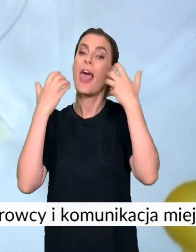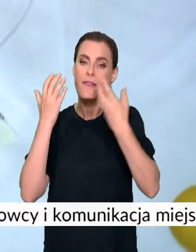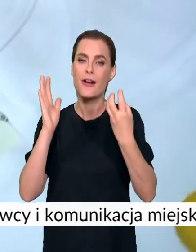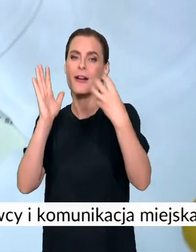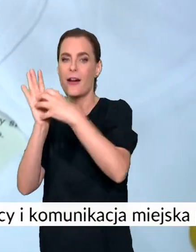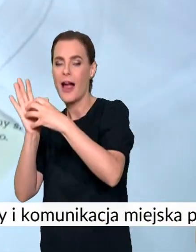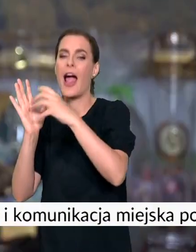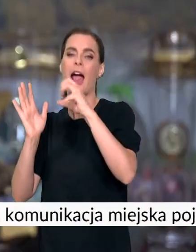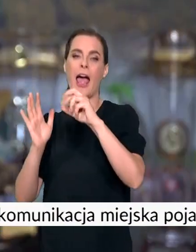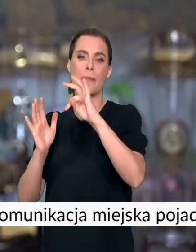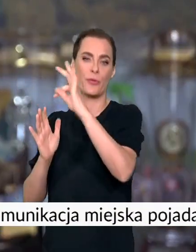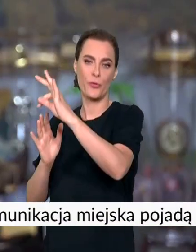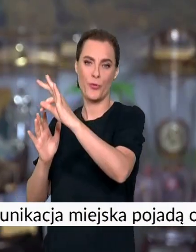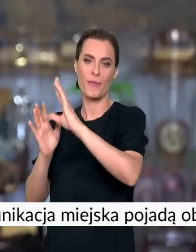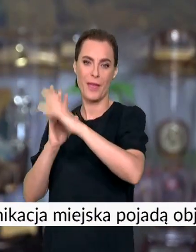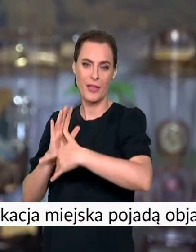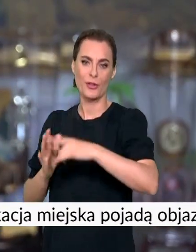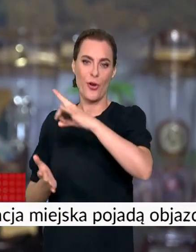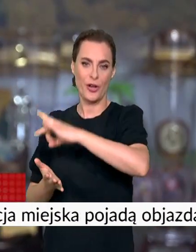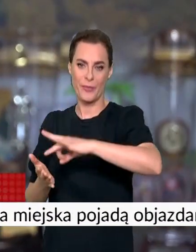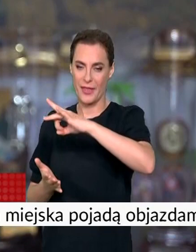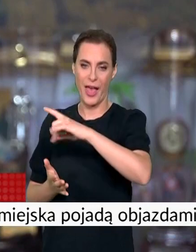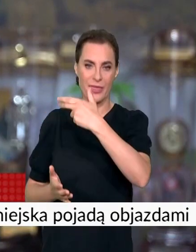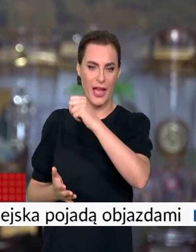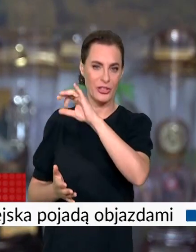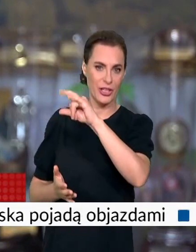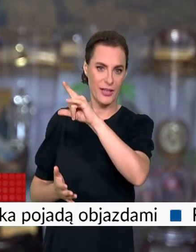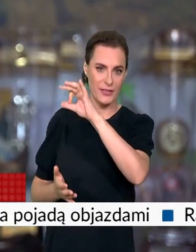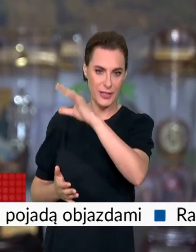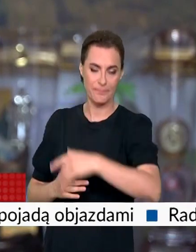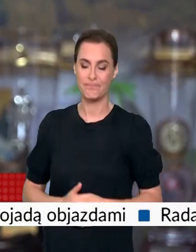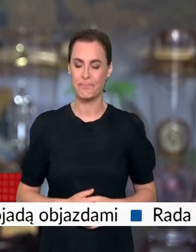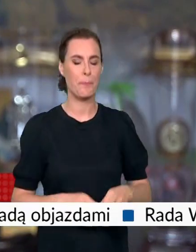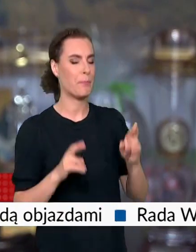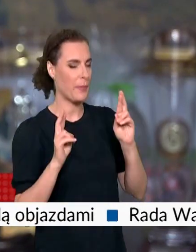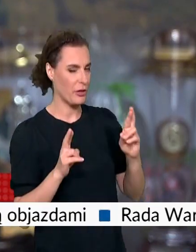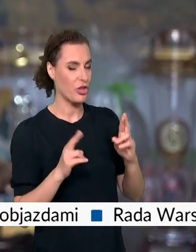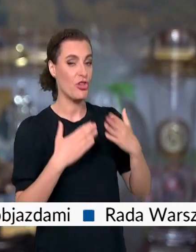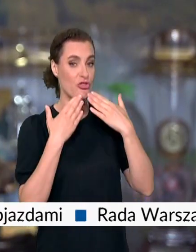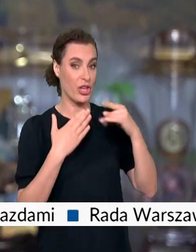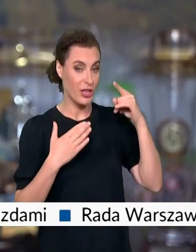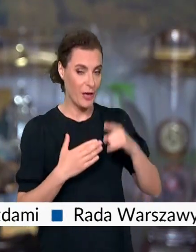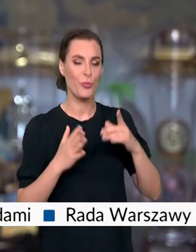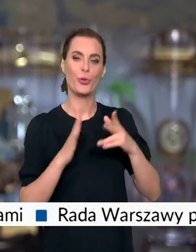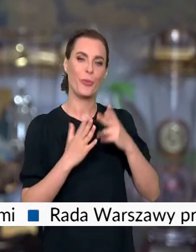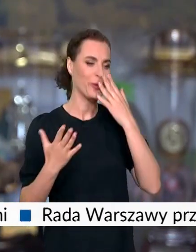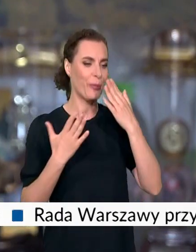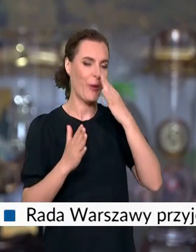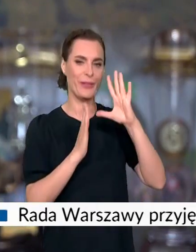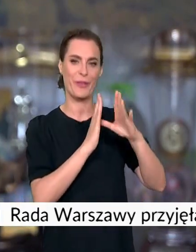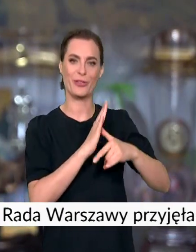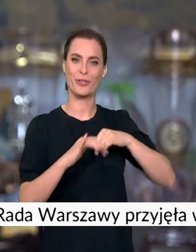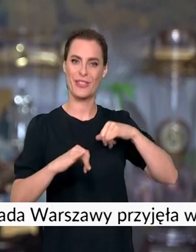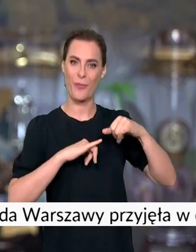gminy Nasielsk. Jestem przekonany, że będzie to pozytywny element, który wpłynie też na ocieplenie wizerunku naszego